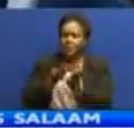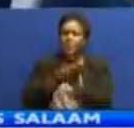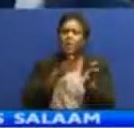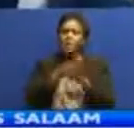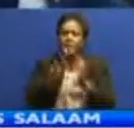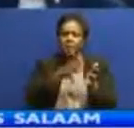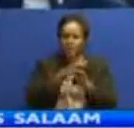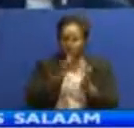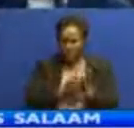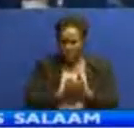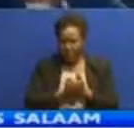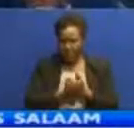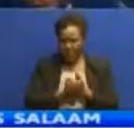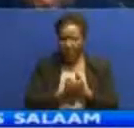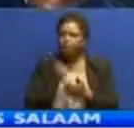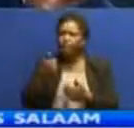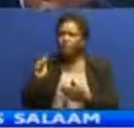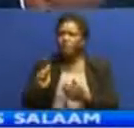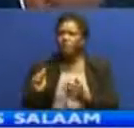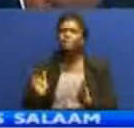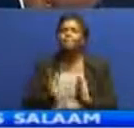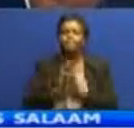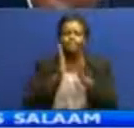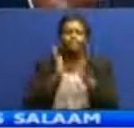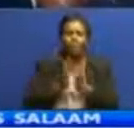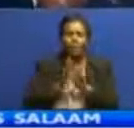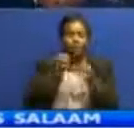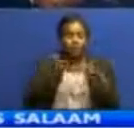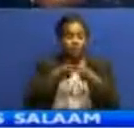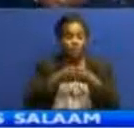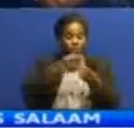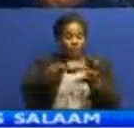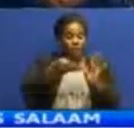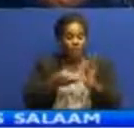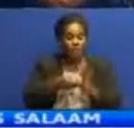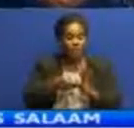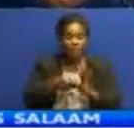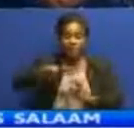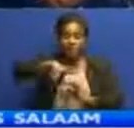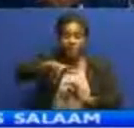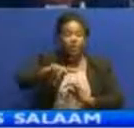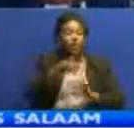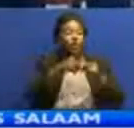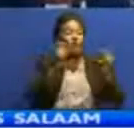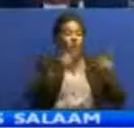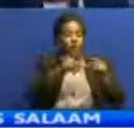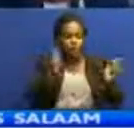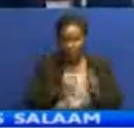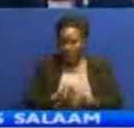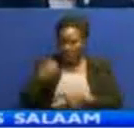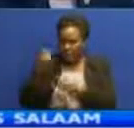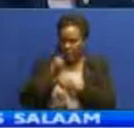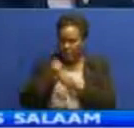mahakama kuwa halikuwa ndia msherehe shaji wa mkutano wa kampeni ya ucheguzi mdogo wajimbo laki nondoni uleofanyika februari